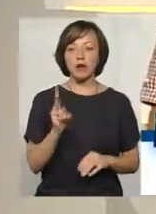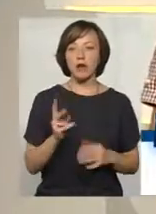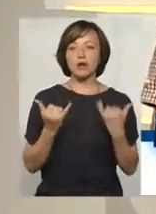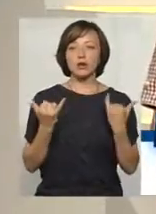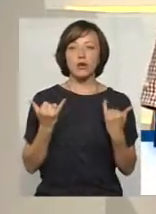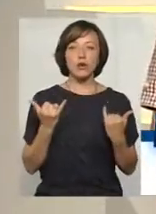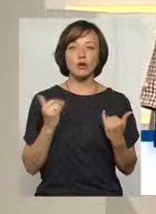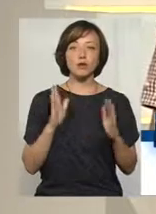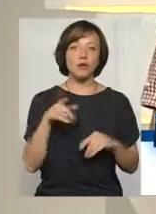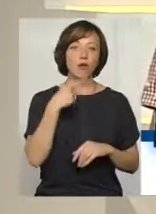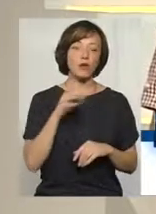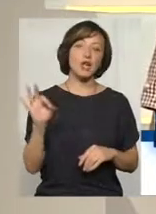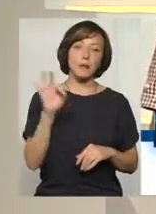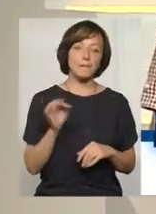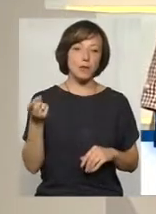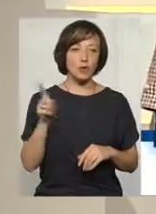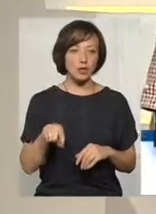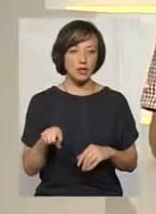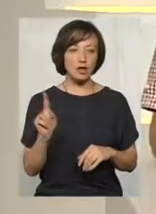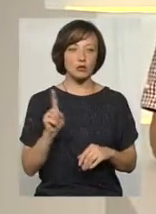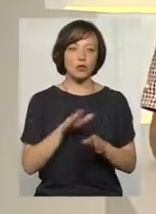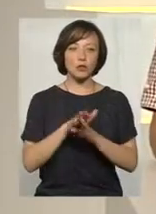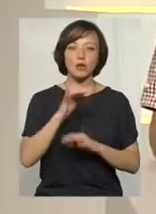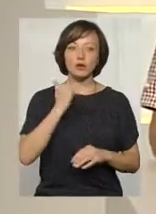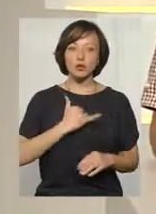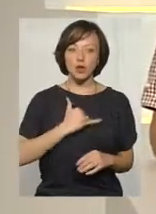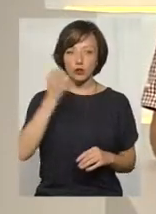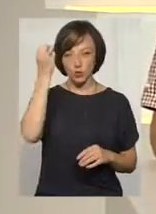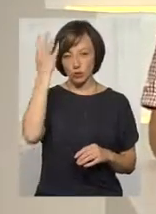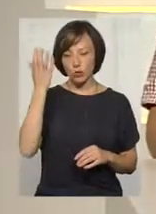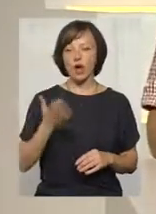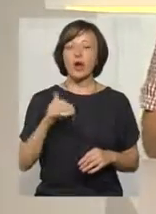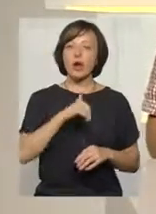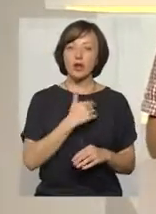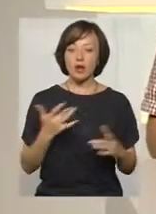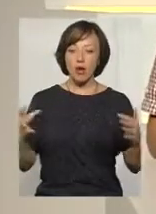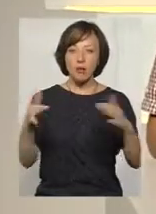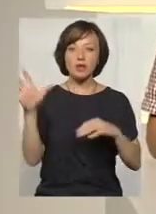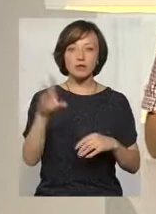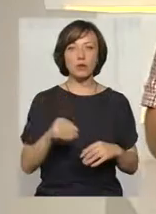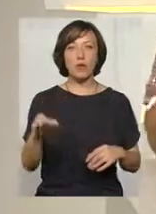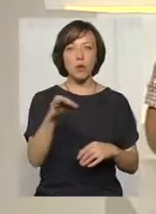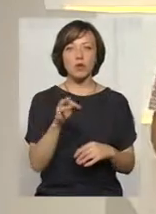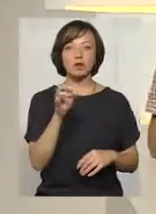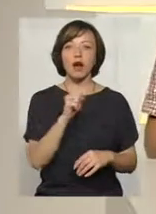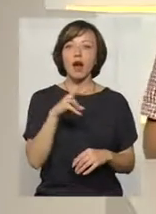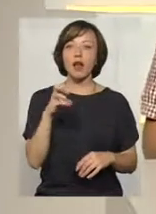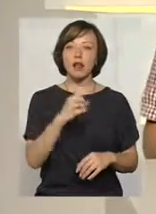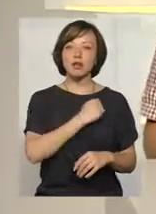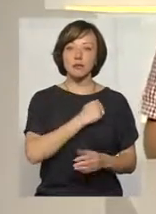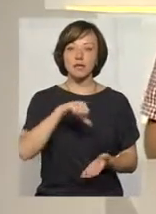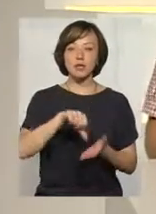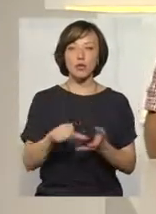Сьогодні ми будемо говорити про те, що відбувається в нашій культурі. Звісно, хотіли хопити всю область, але, на жаль, представників